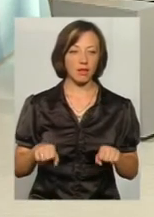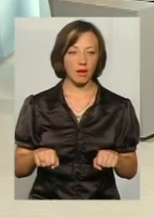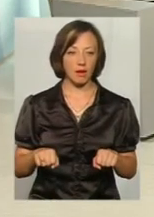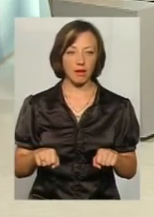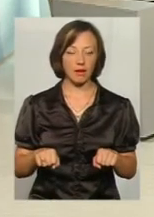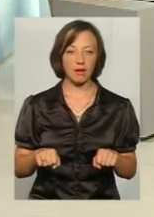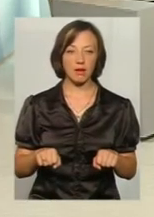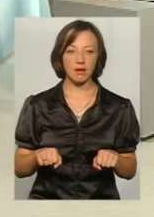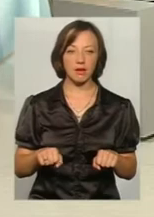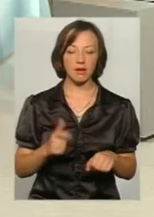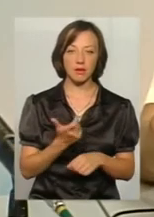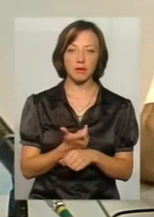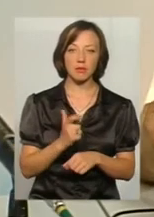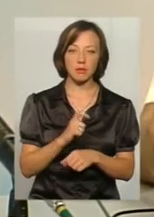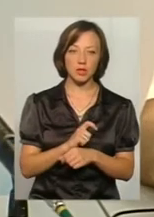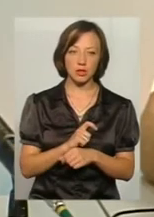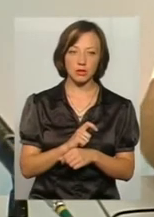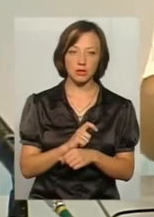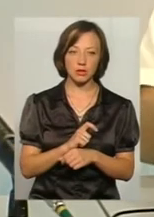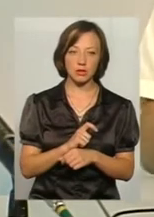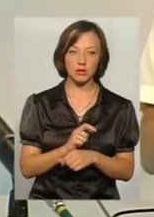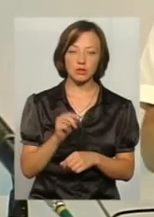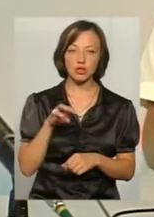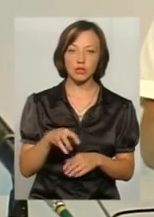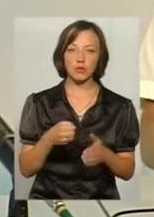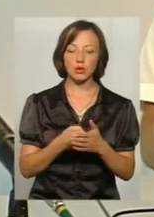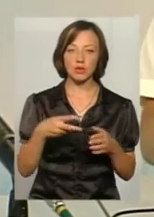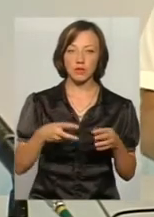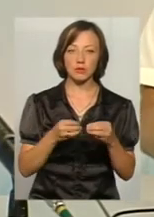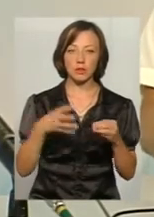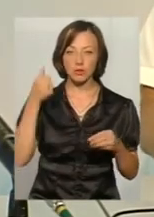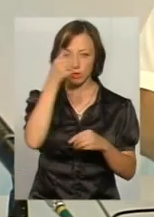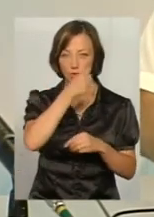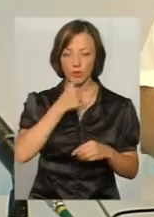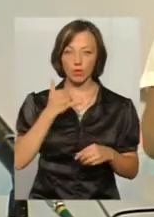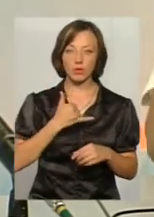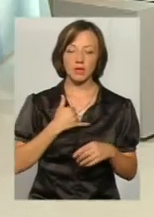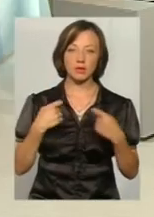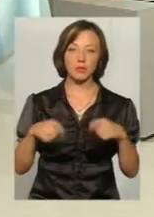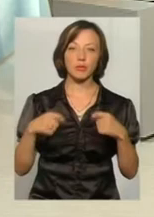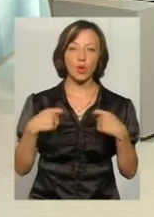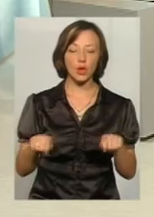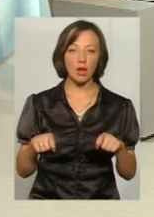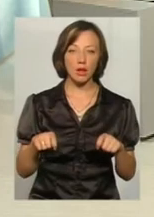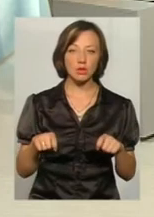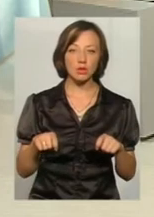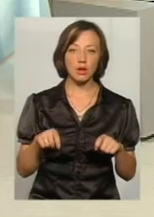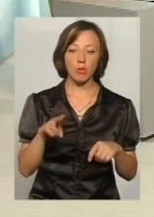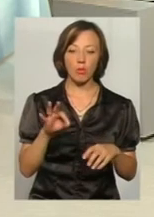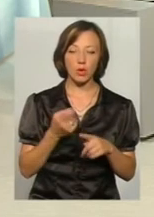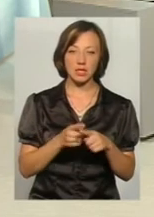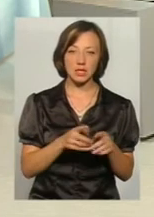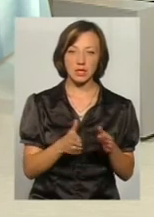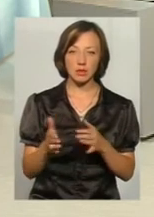навіть більше, чим до 2015 року, нас прийшло реалізацію по цій